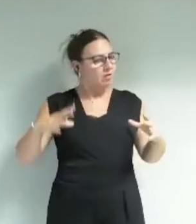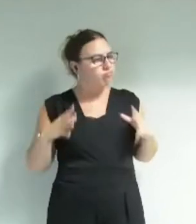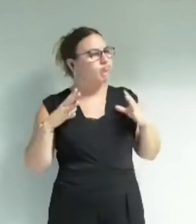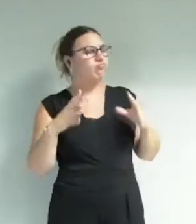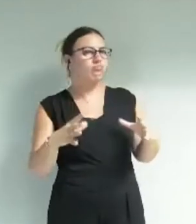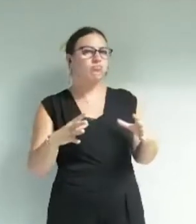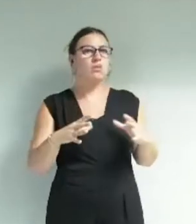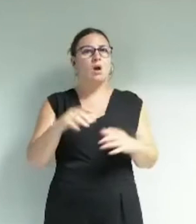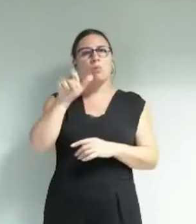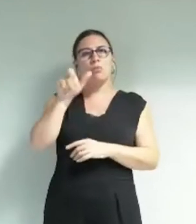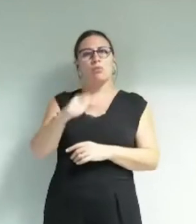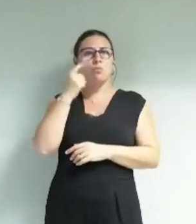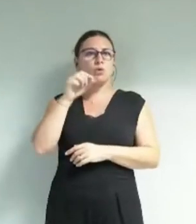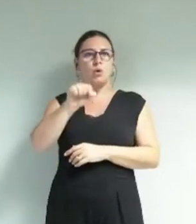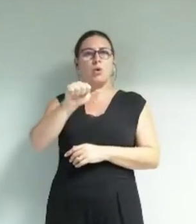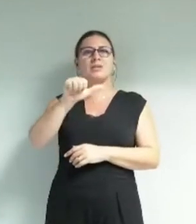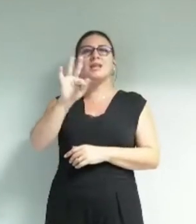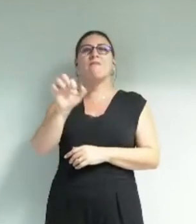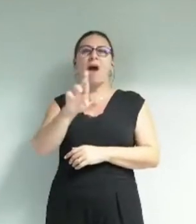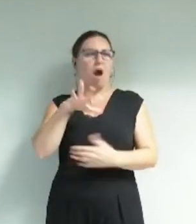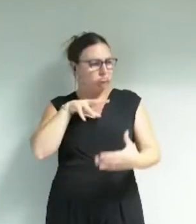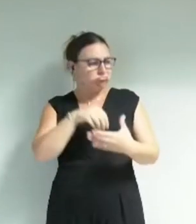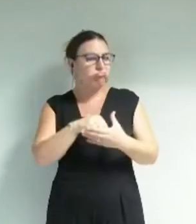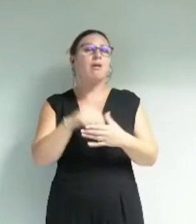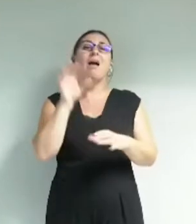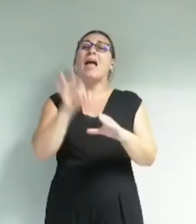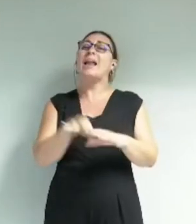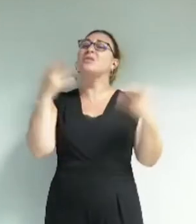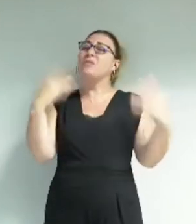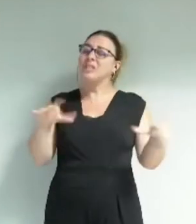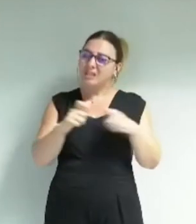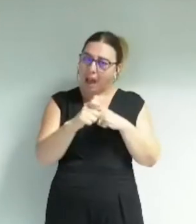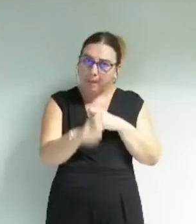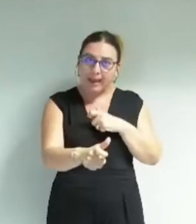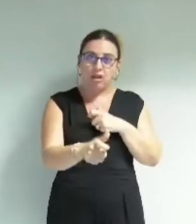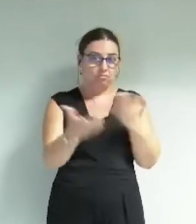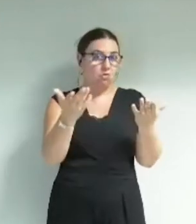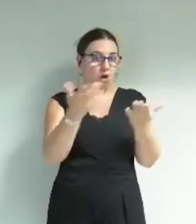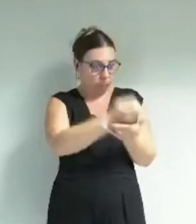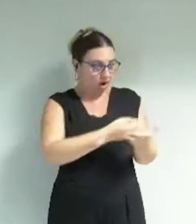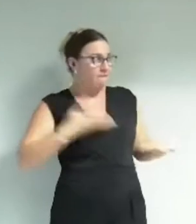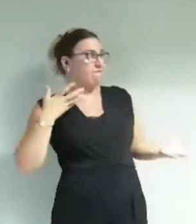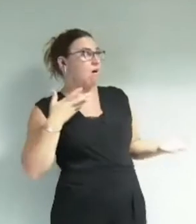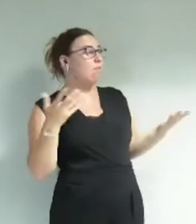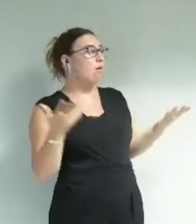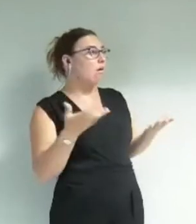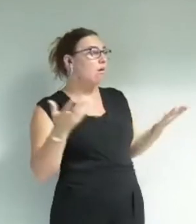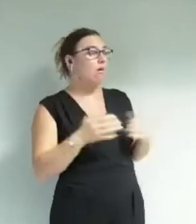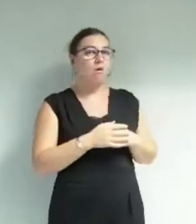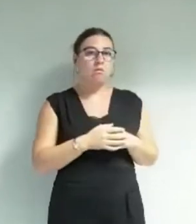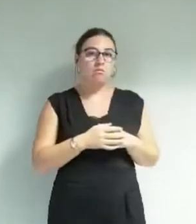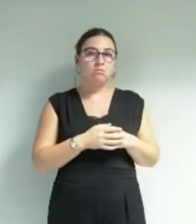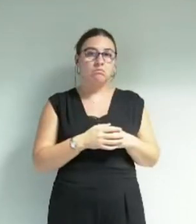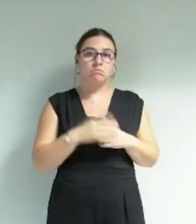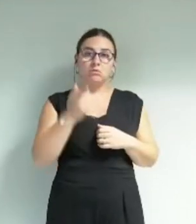pour Jérôme Safar et à la suite de l'élection, eh bien, on leur a dit qu'ils n'avaient pas choisi le bon